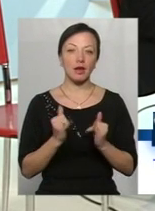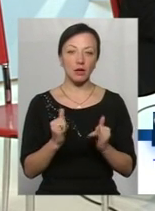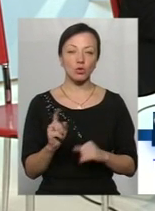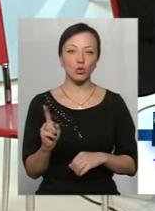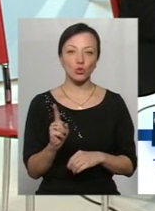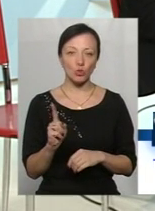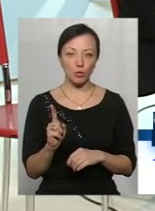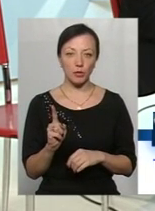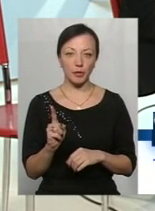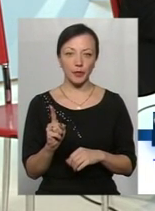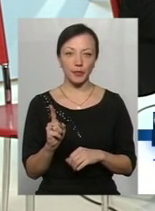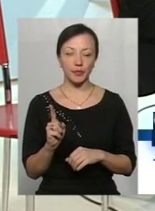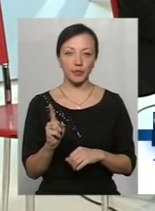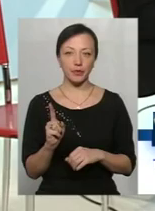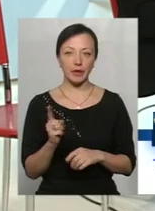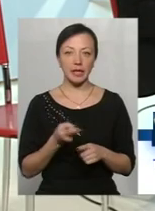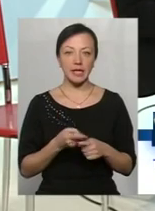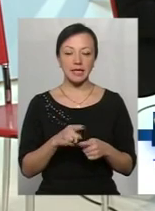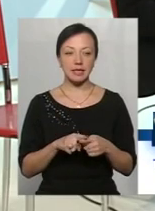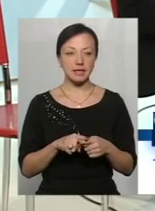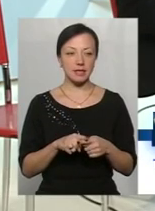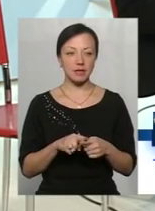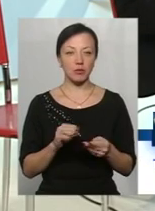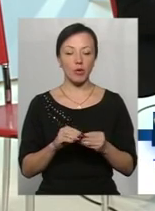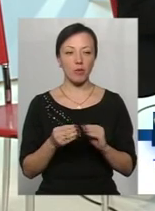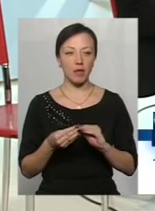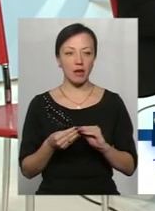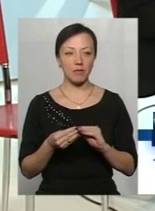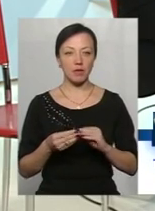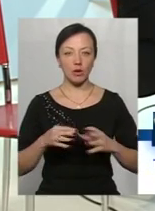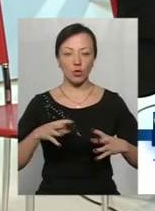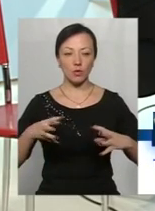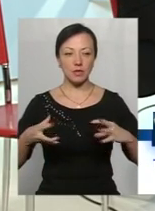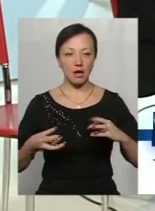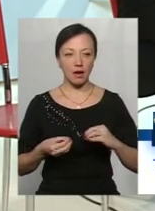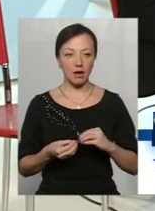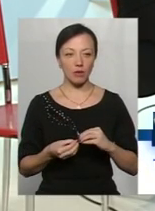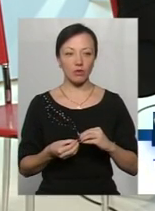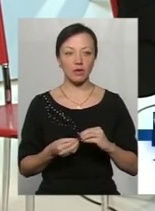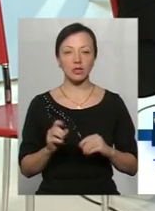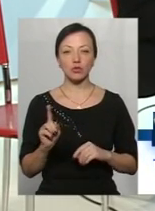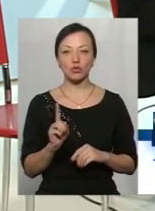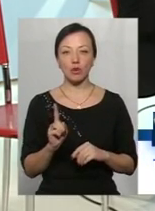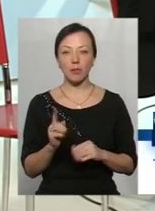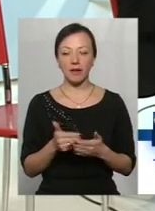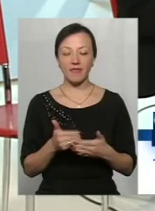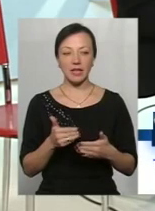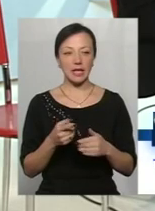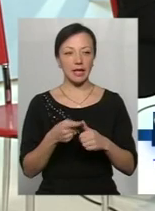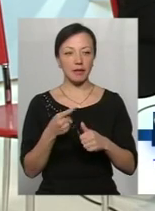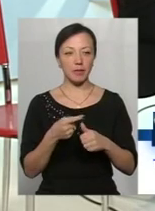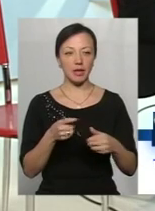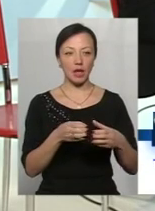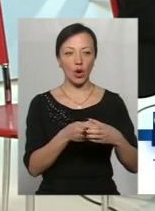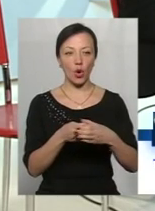ці проблеми узагальнювати, для того, щоб від імені громад